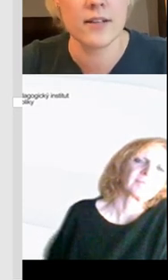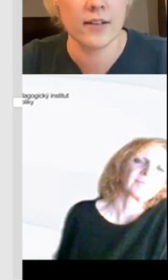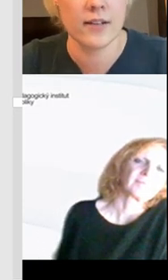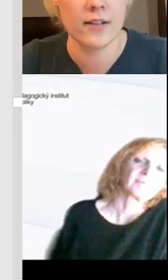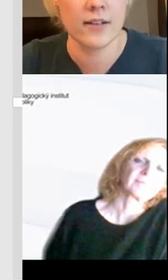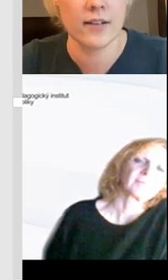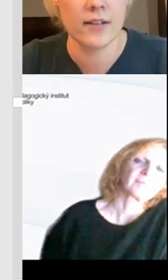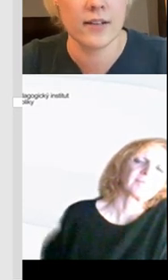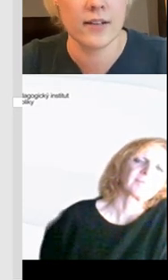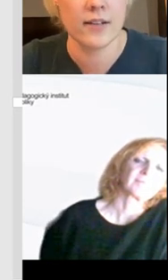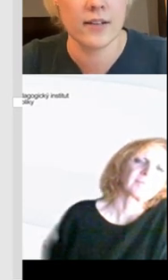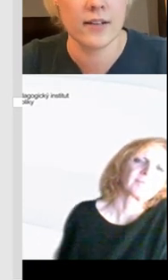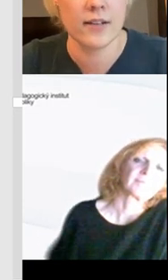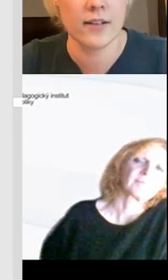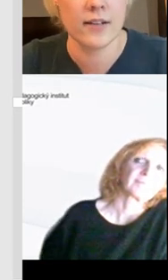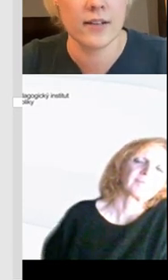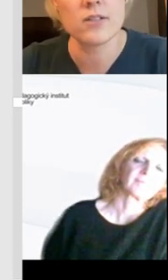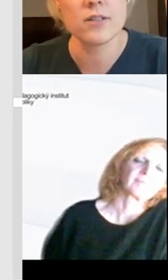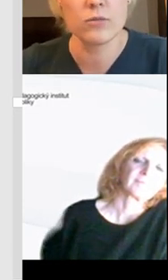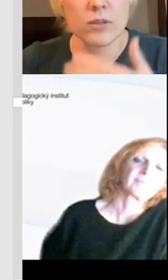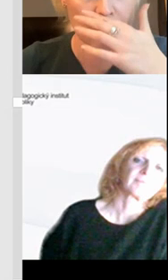jazyka jeden sdílený dokument, ať už je to třeba